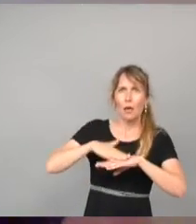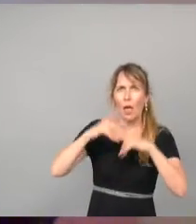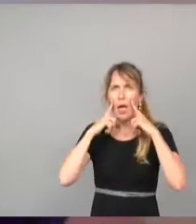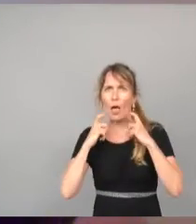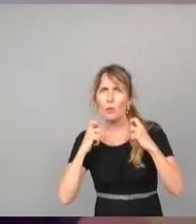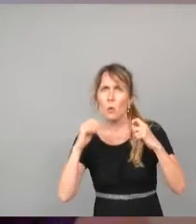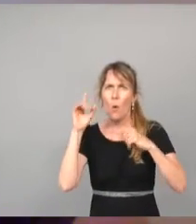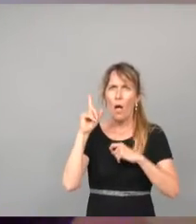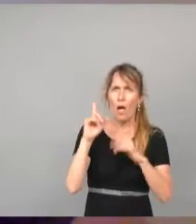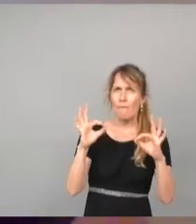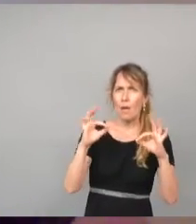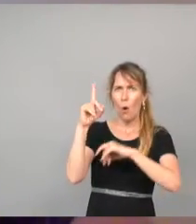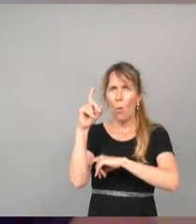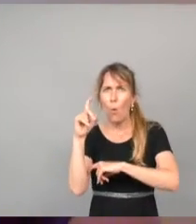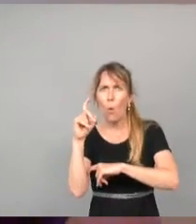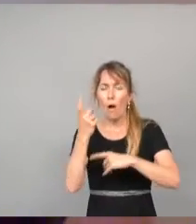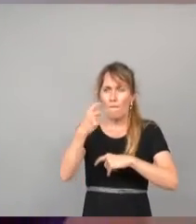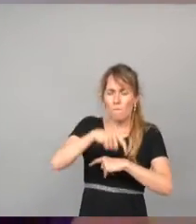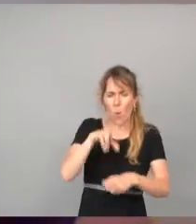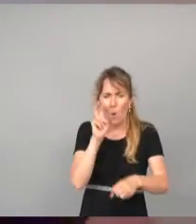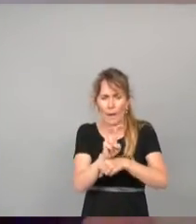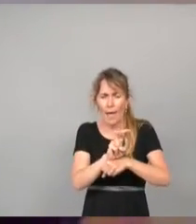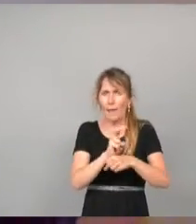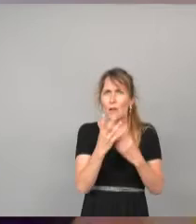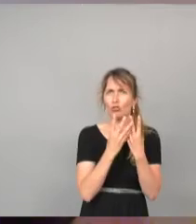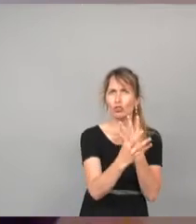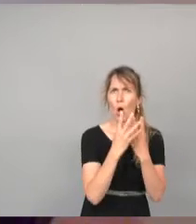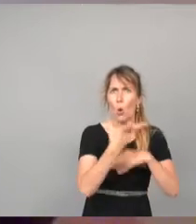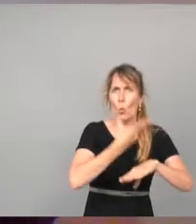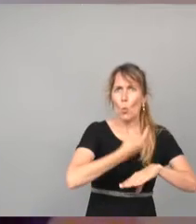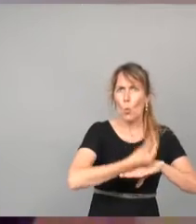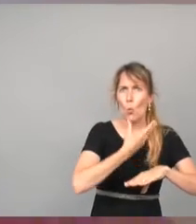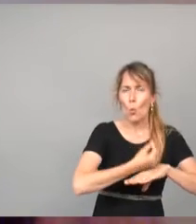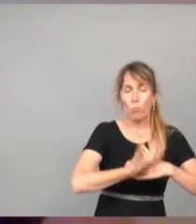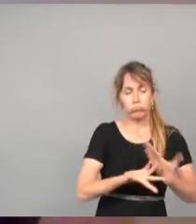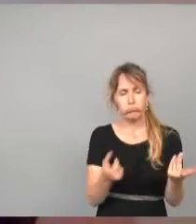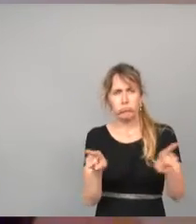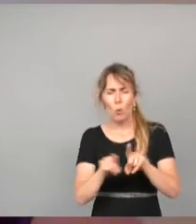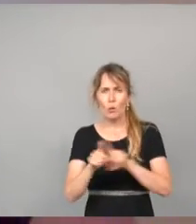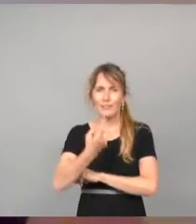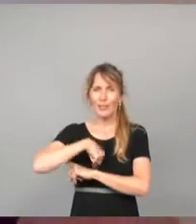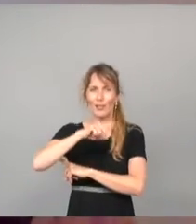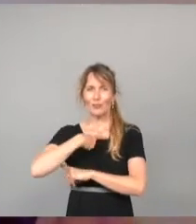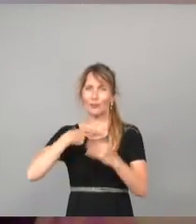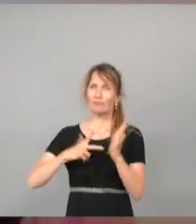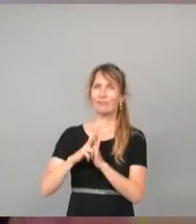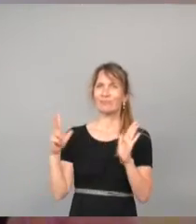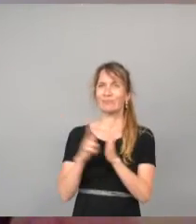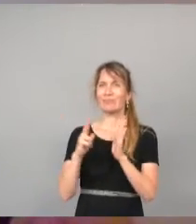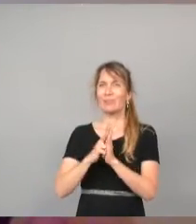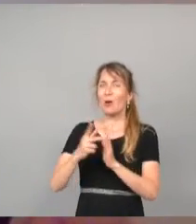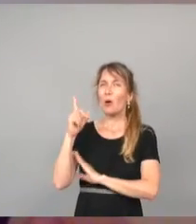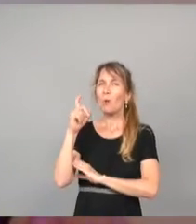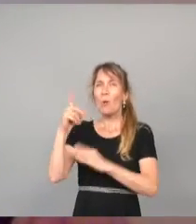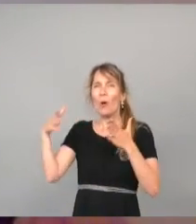nécessité de préserver les champs captants, alors que nous venons d'adopter ce soir le plan de reconquête des cours d'eau, alors que la demande en aliments